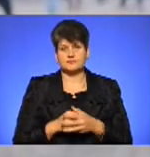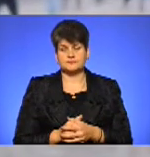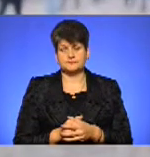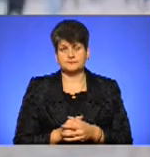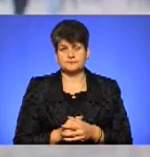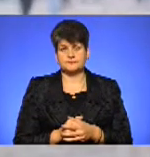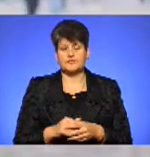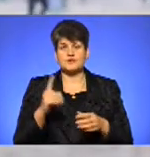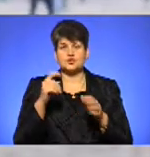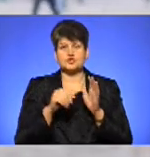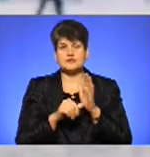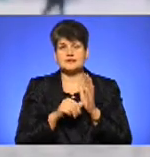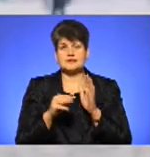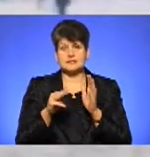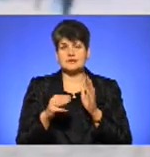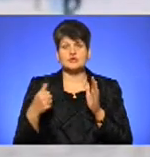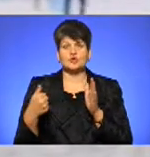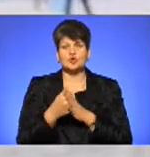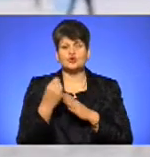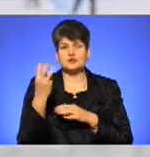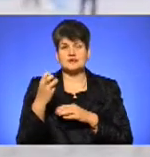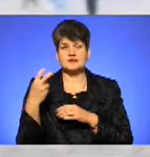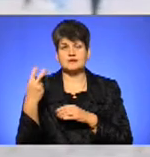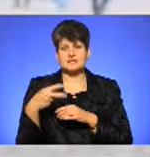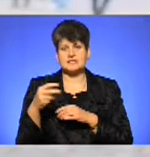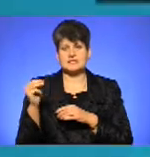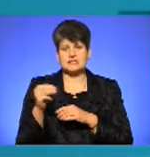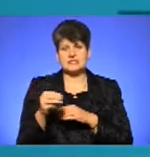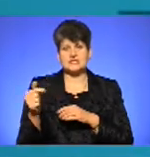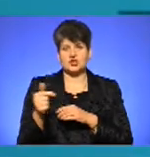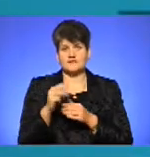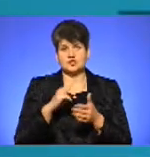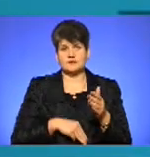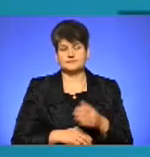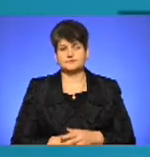160 тисяч до 320 тисяч гривень.